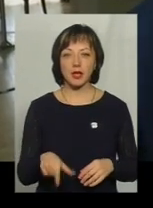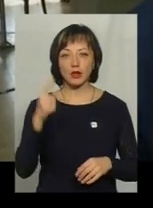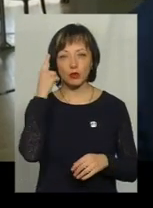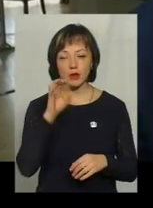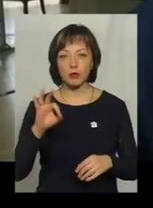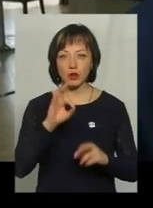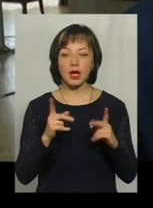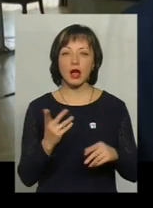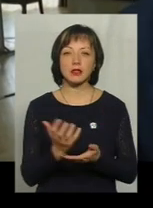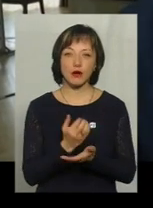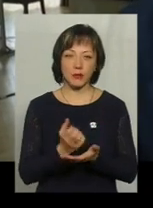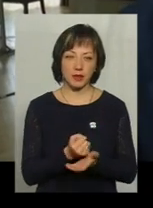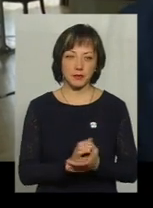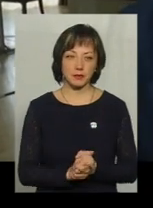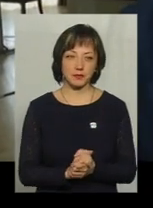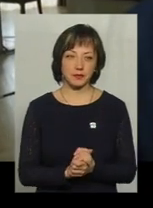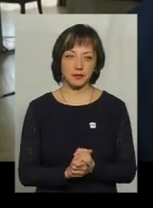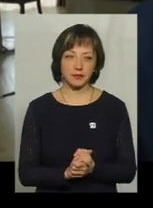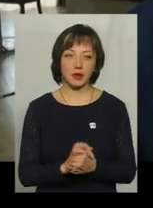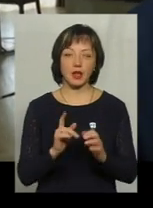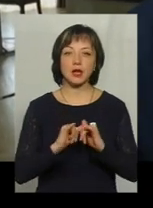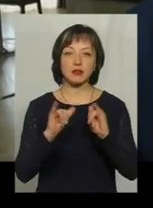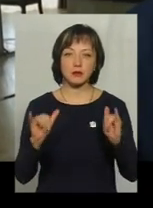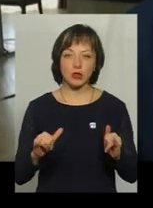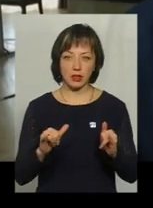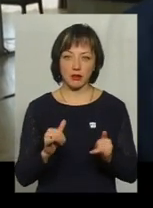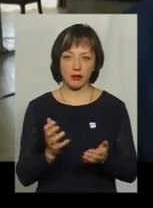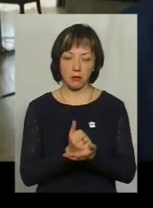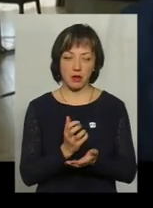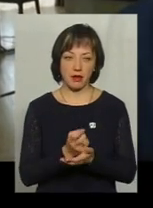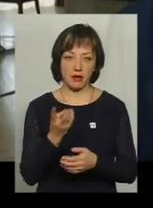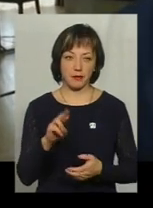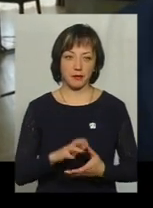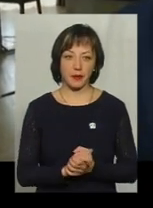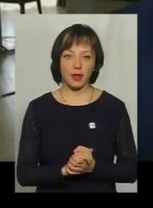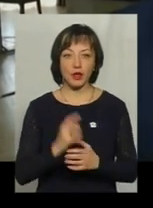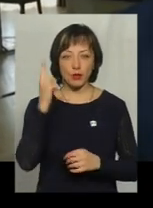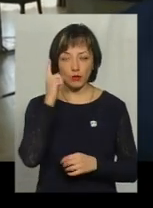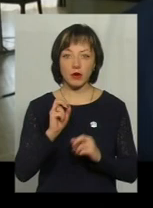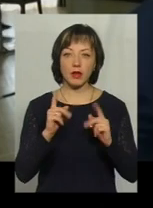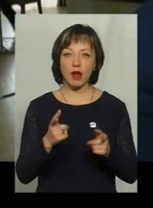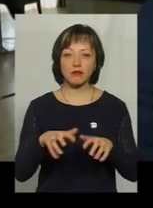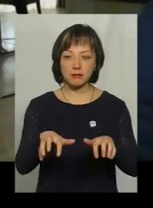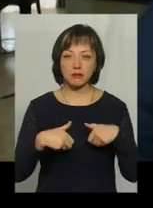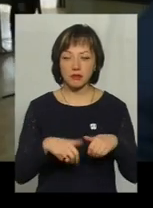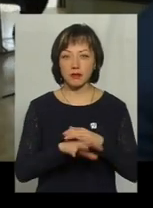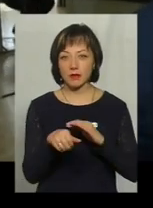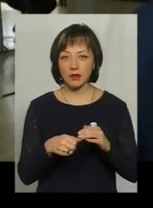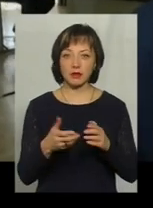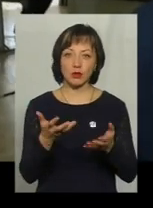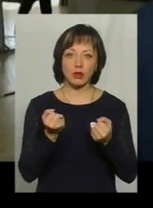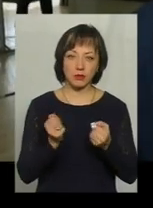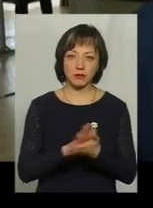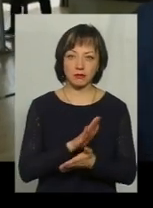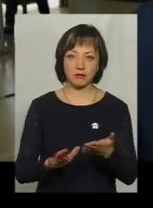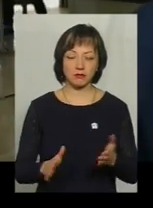думати про те, як заробити. Як збільшити надбання. А думає про те, як баурвати, де б щось отримати.